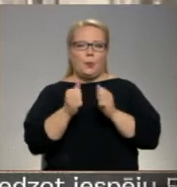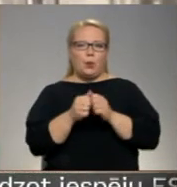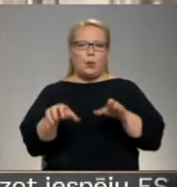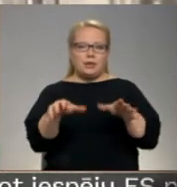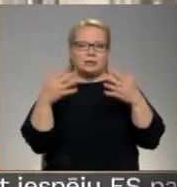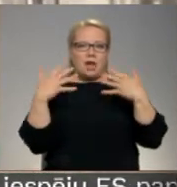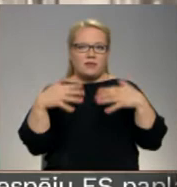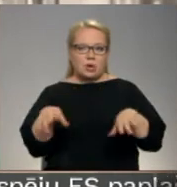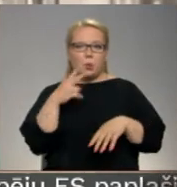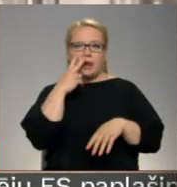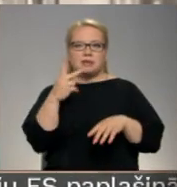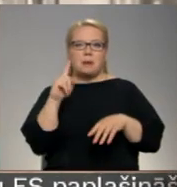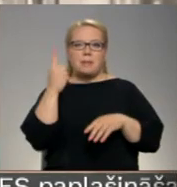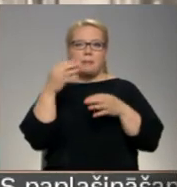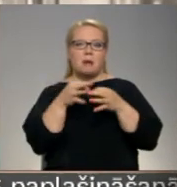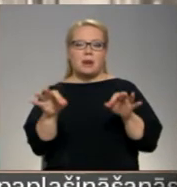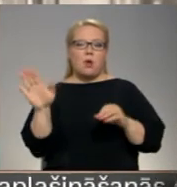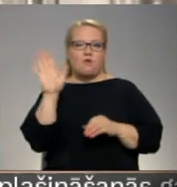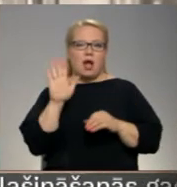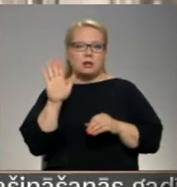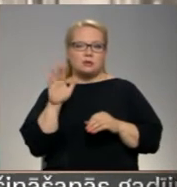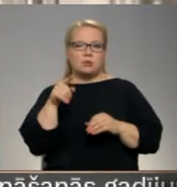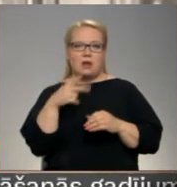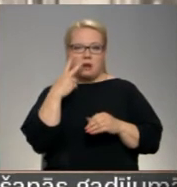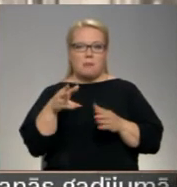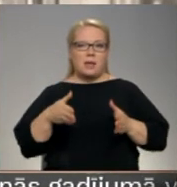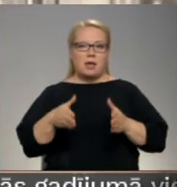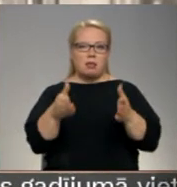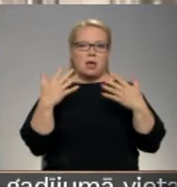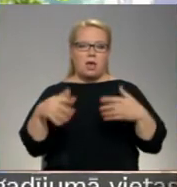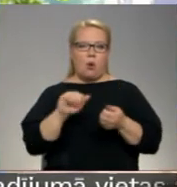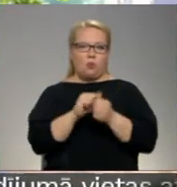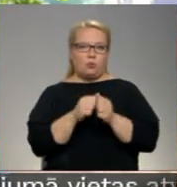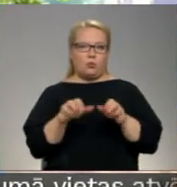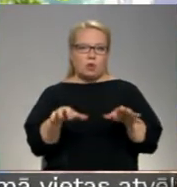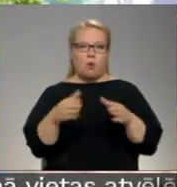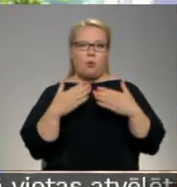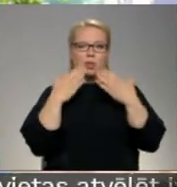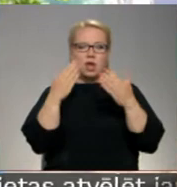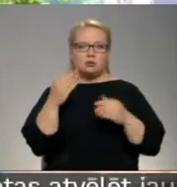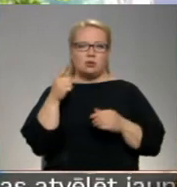Mēs redzam arī pirmās brīvvalsts laiku, kad šeit jau ir brūģēta. Un lasot 1930.